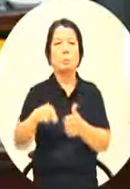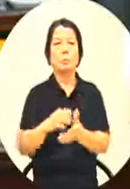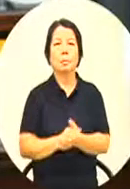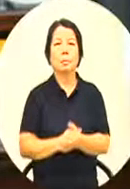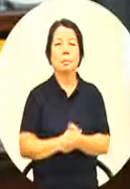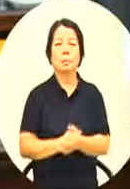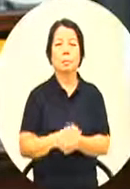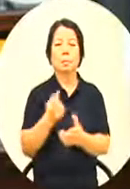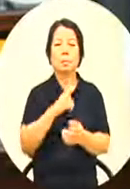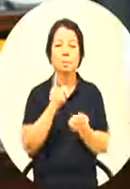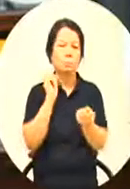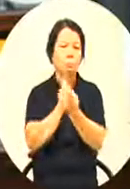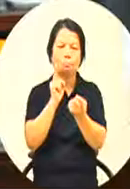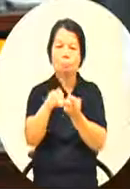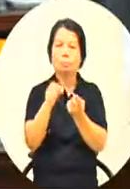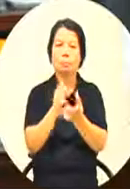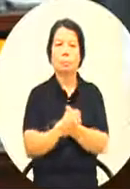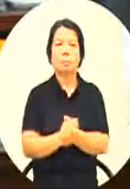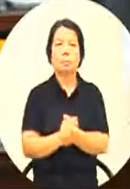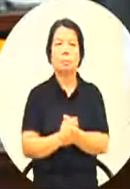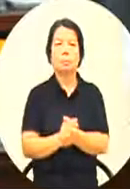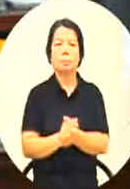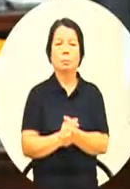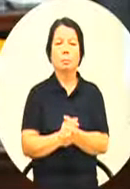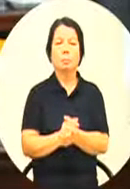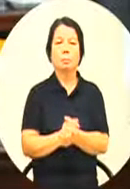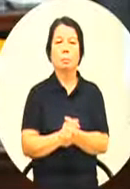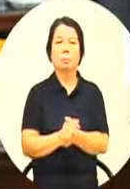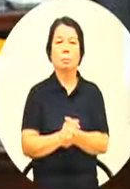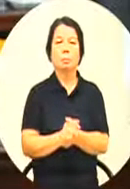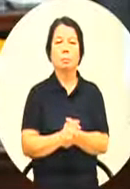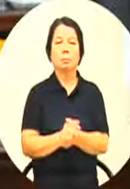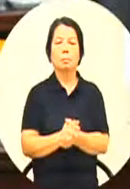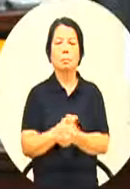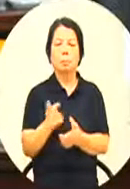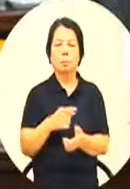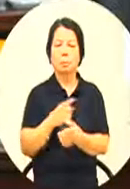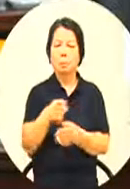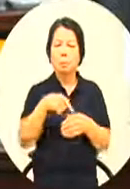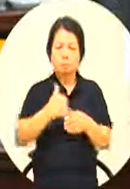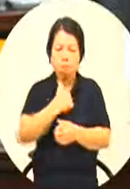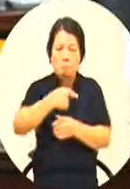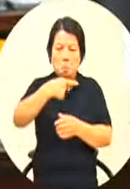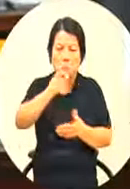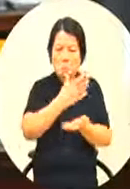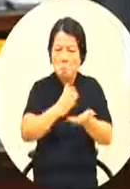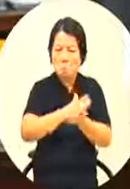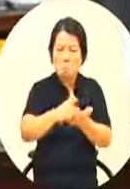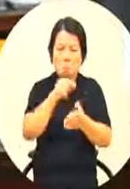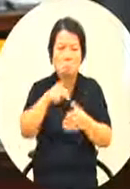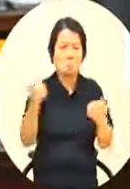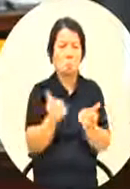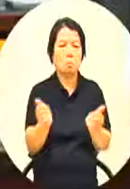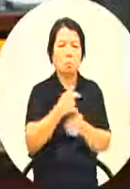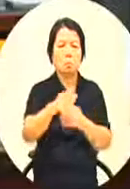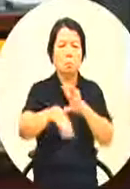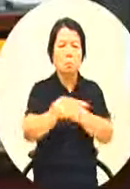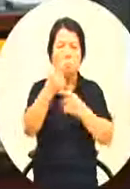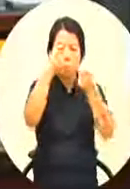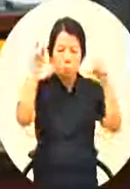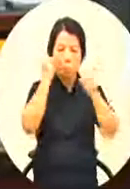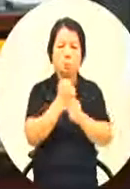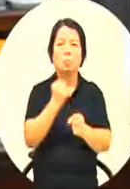都没有去面对这样的一个很落实的去处理这个问题所以说空大可以做什么事情